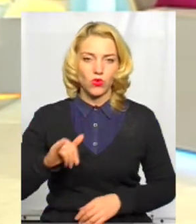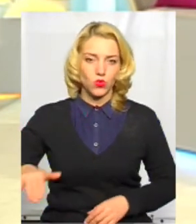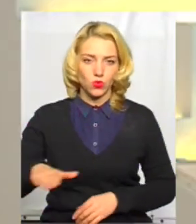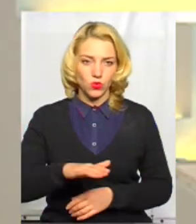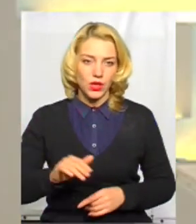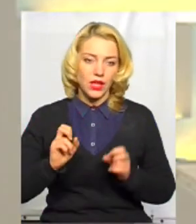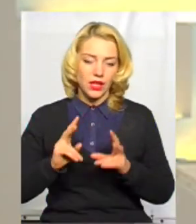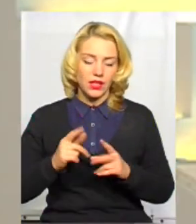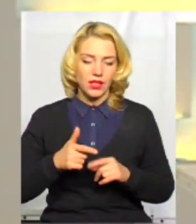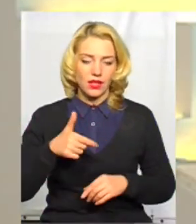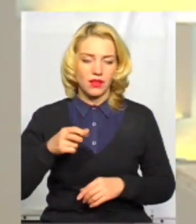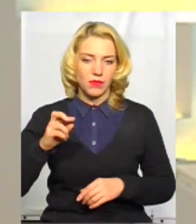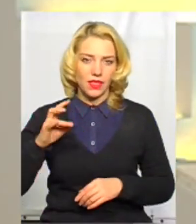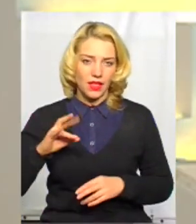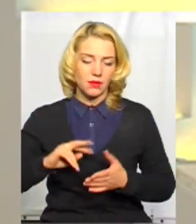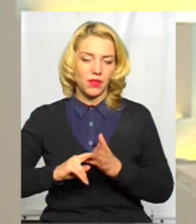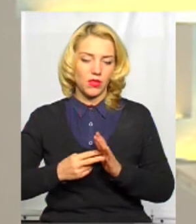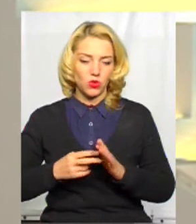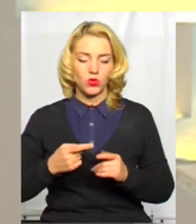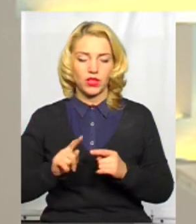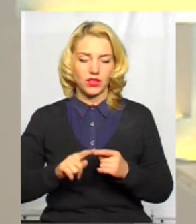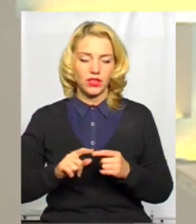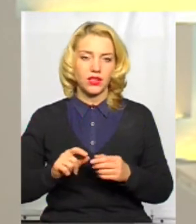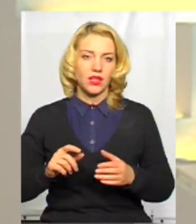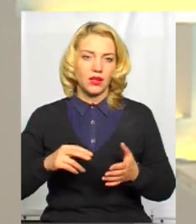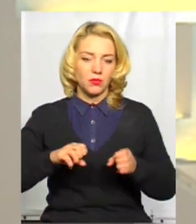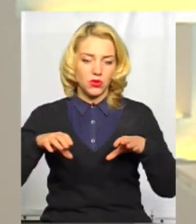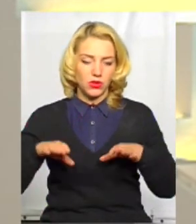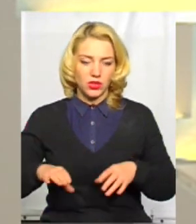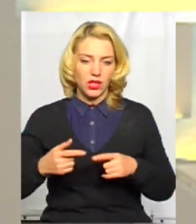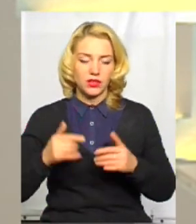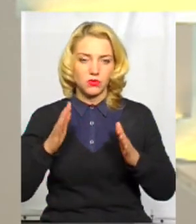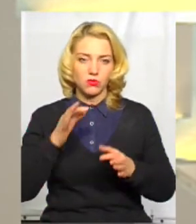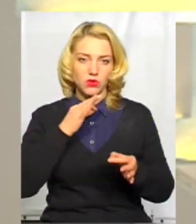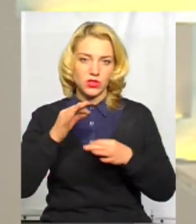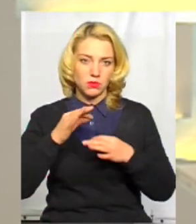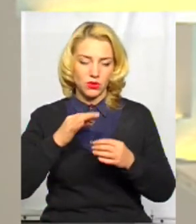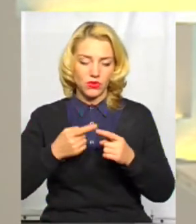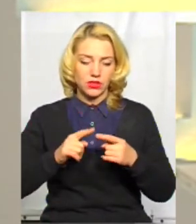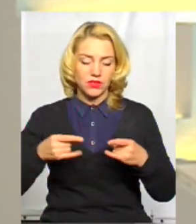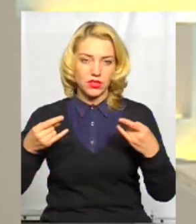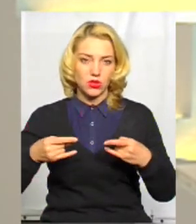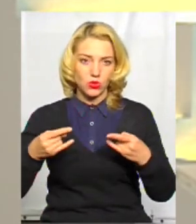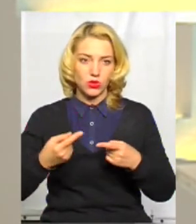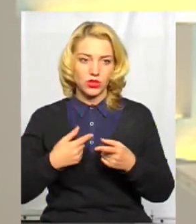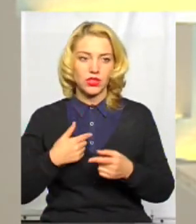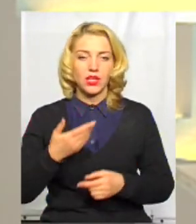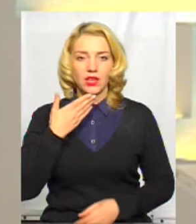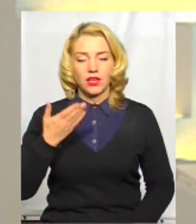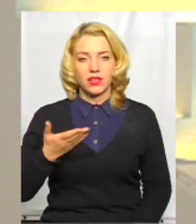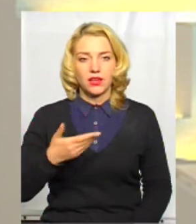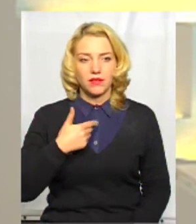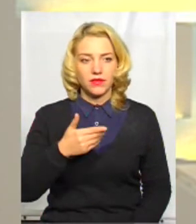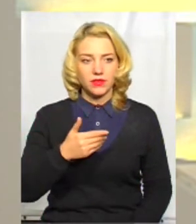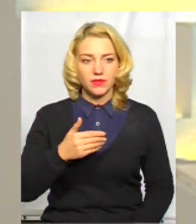як Дмитро Габінет планує їх подолати, будемо спілкуватись у цій студії. Мене звати Олена Кам'яняш, на жестову мову перекладає Оксана Афіновська. І ви